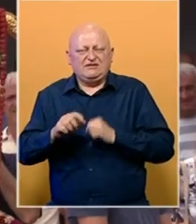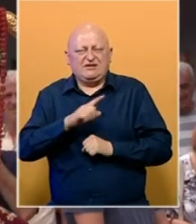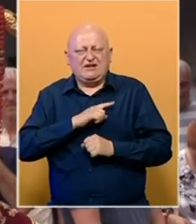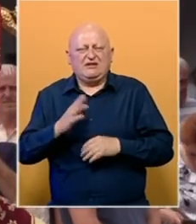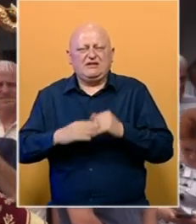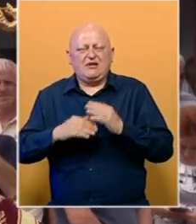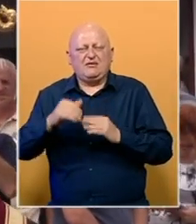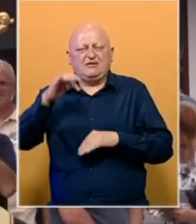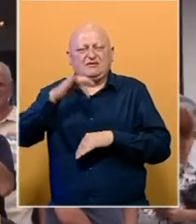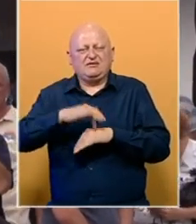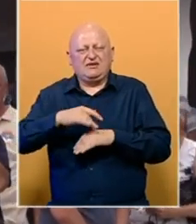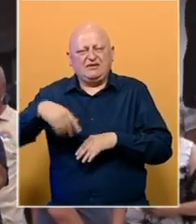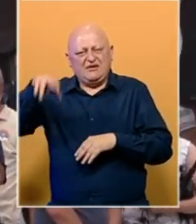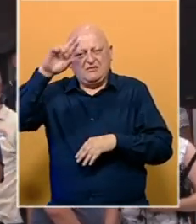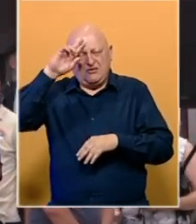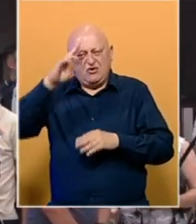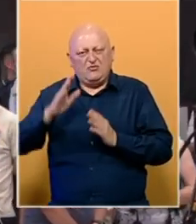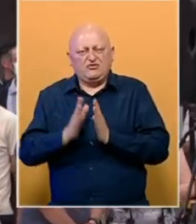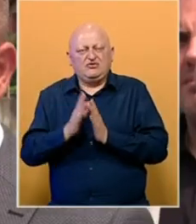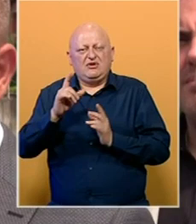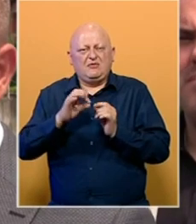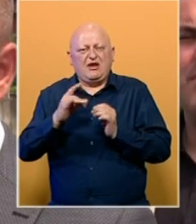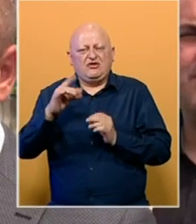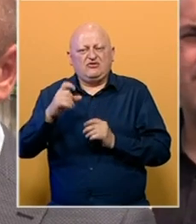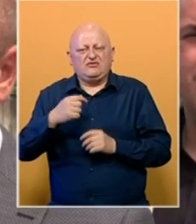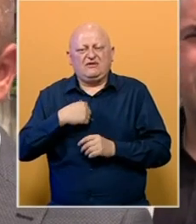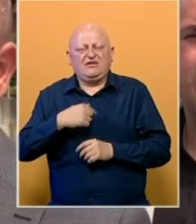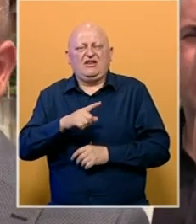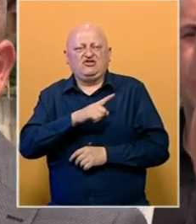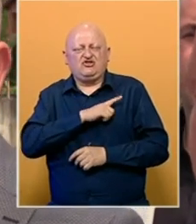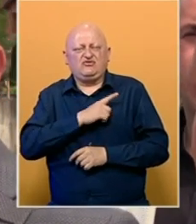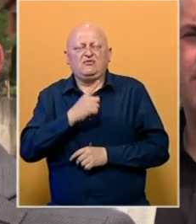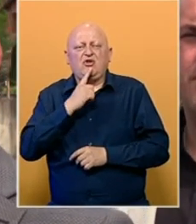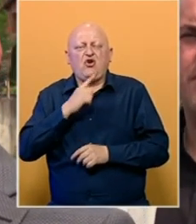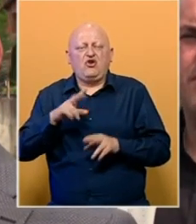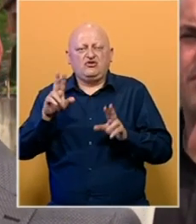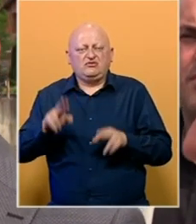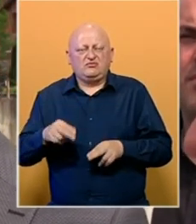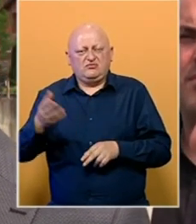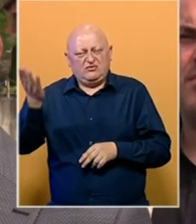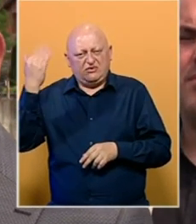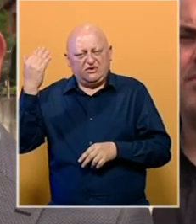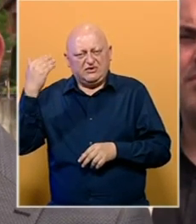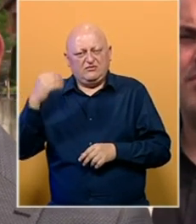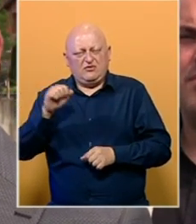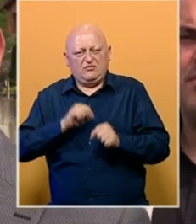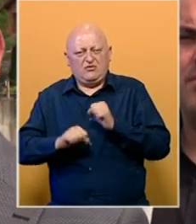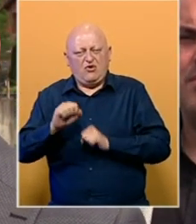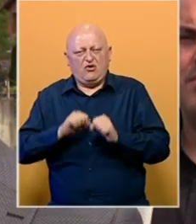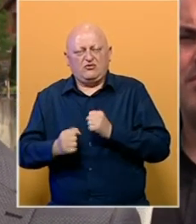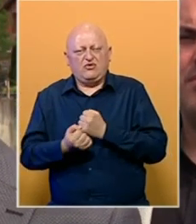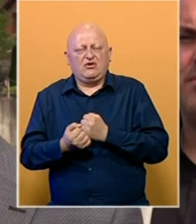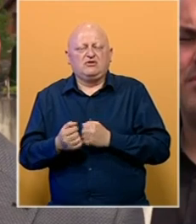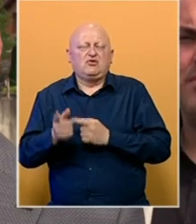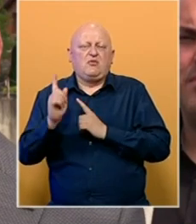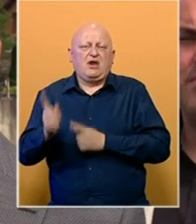biti izgrađen centralni spomen hram u Bratuncu. Te naše žrtve koje smo imali u proteklom odbrambenom otačbinskom